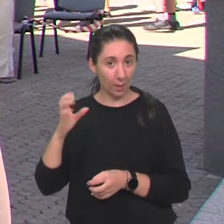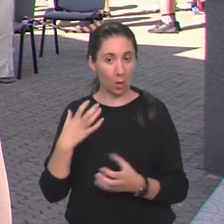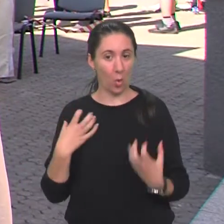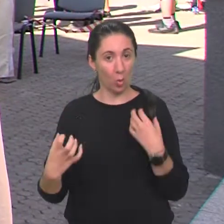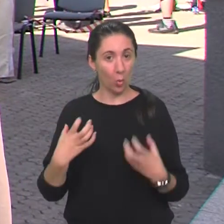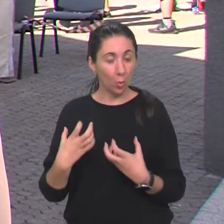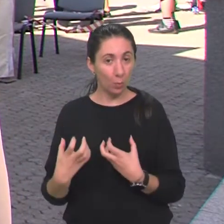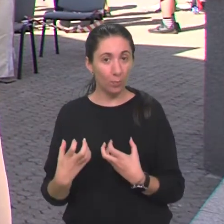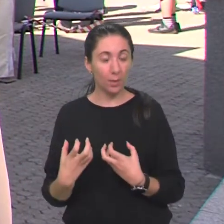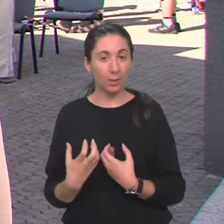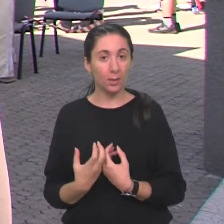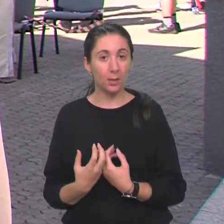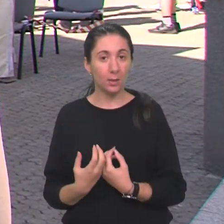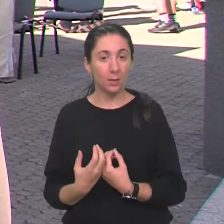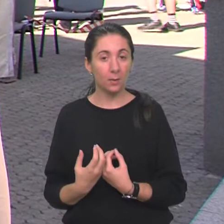odglumiti,